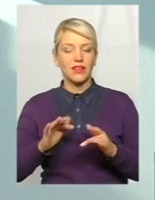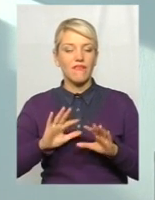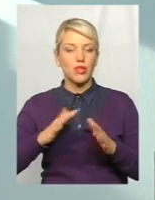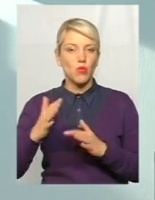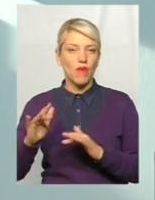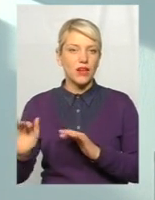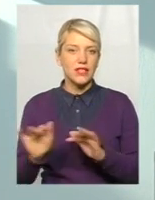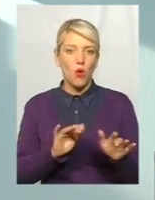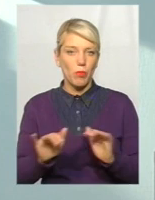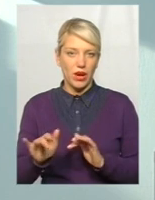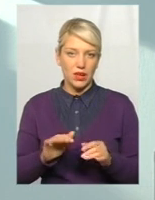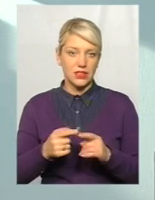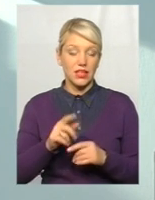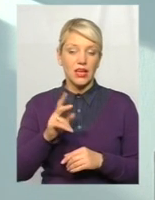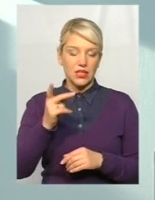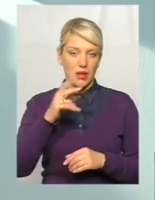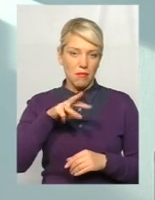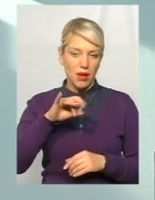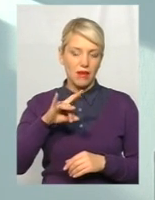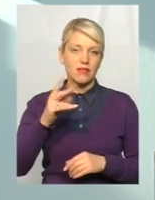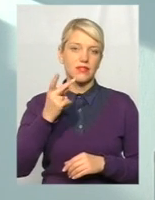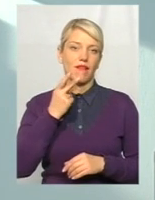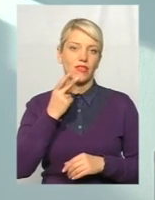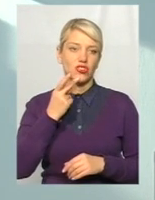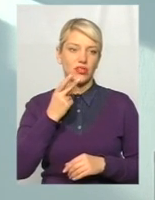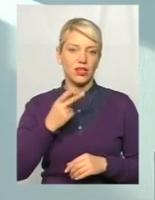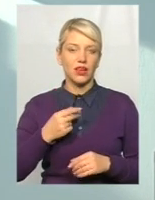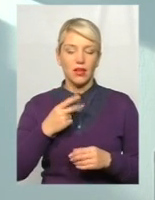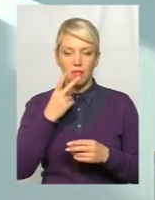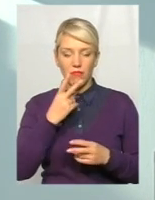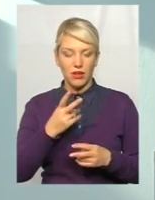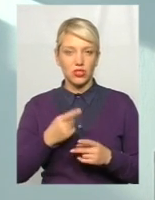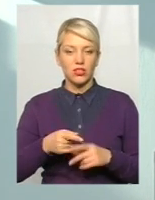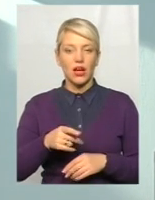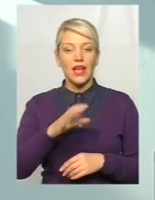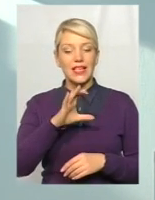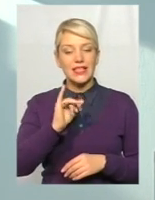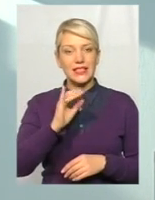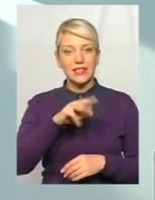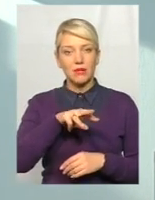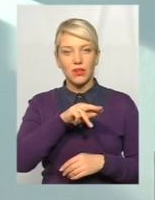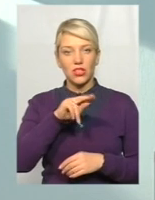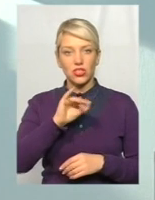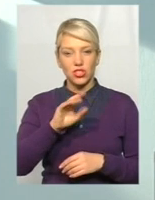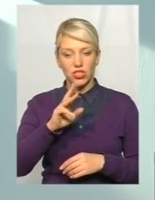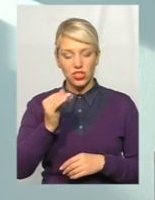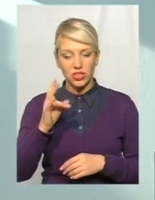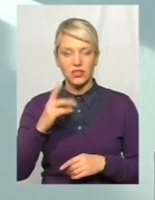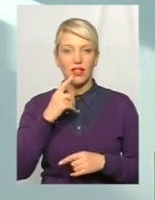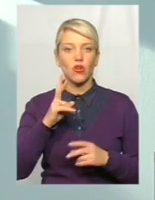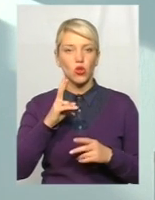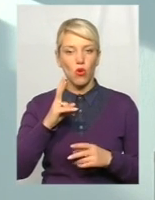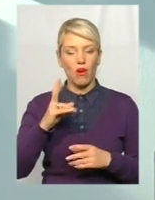Він завжди готовий, він управляє містом, тому що, як казав Вінсон Черчилль, хто володіє інформацією, то володіє світом. В даному випадку, хто володіє